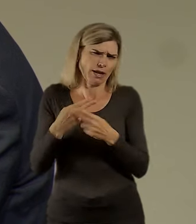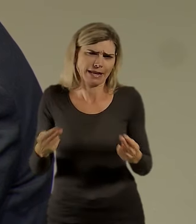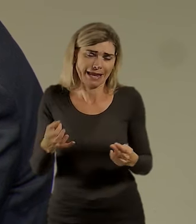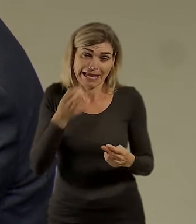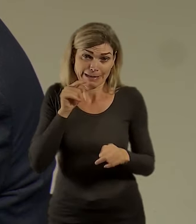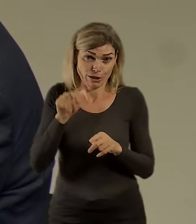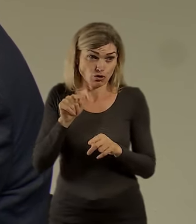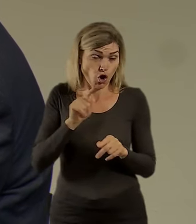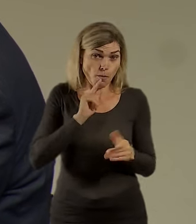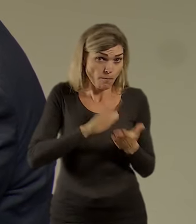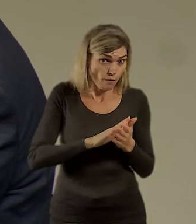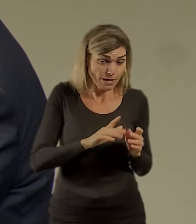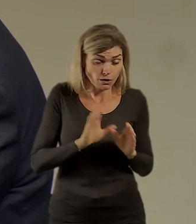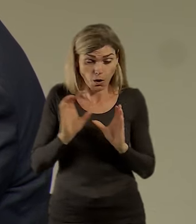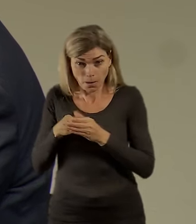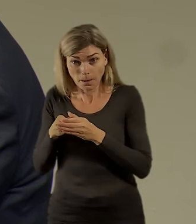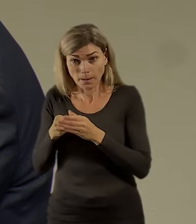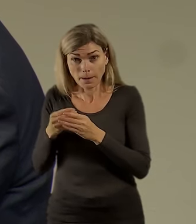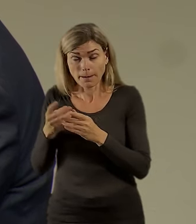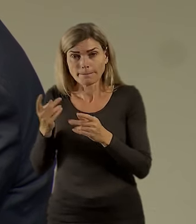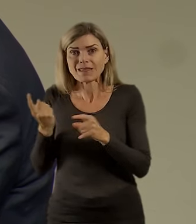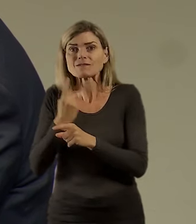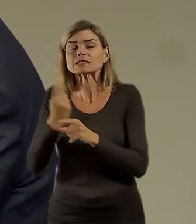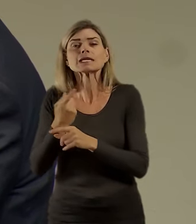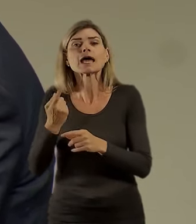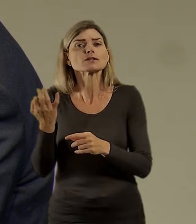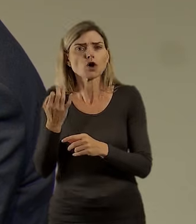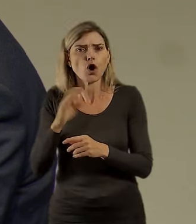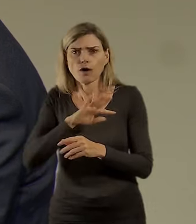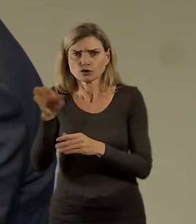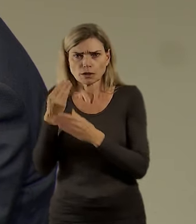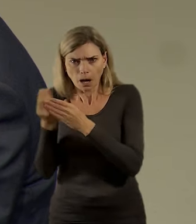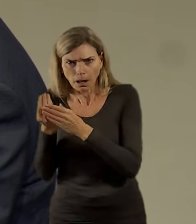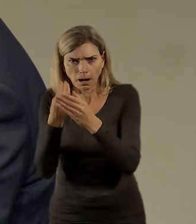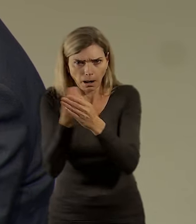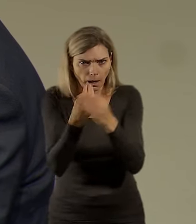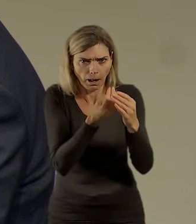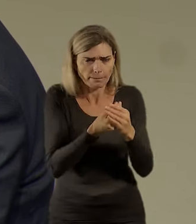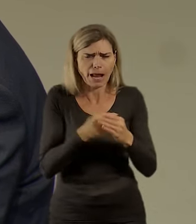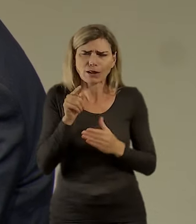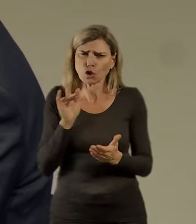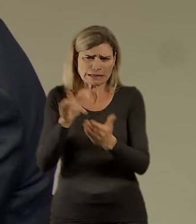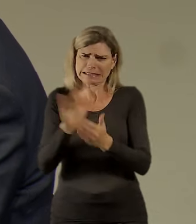důsledku potom opravdu byla ta, jako ta kléc. Ale tak to, myslím, nikdo nemyslí.